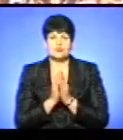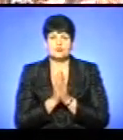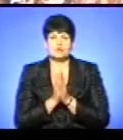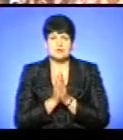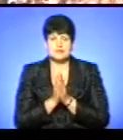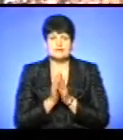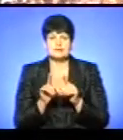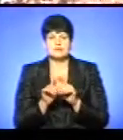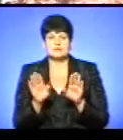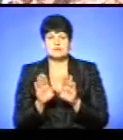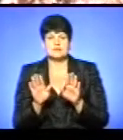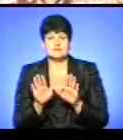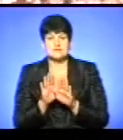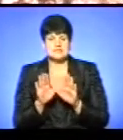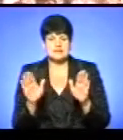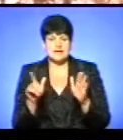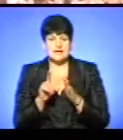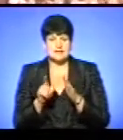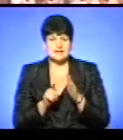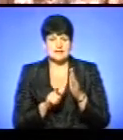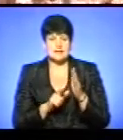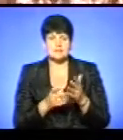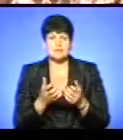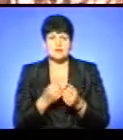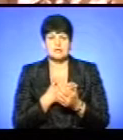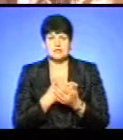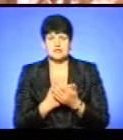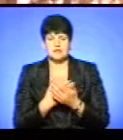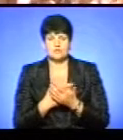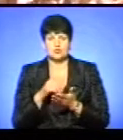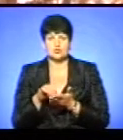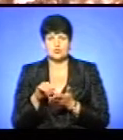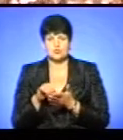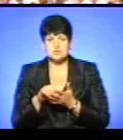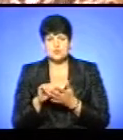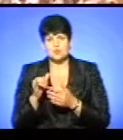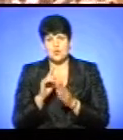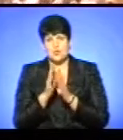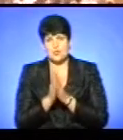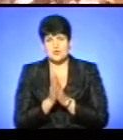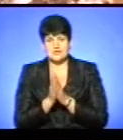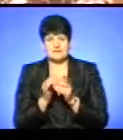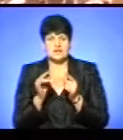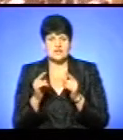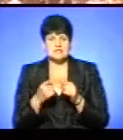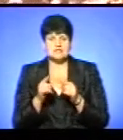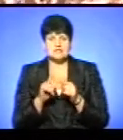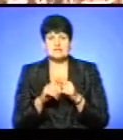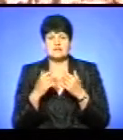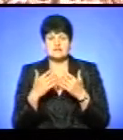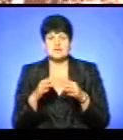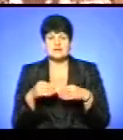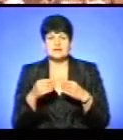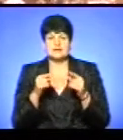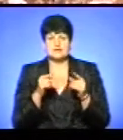також співати і пісень, брати активну участь у самій молитві. А інше це вже дати те,